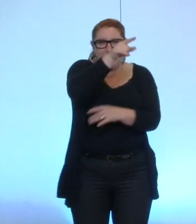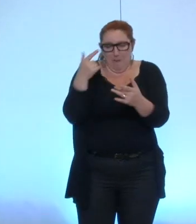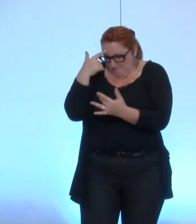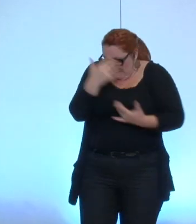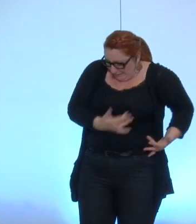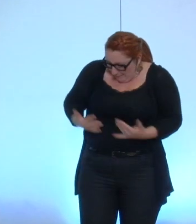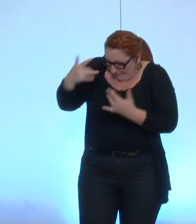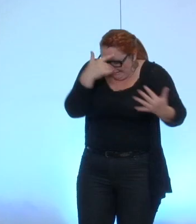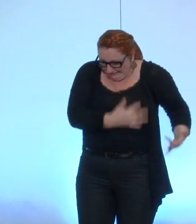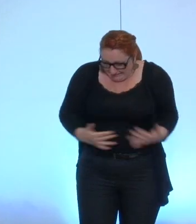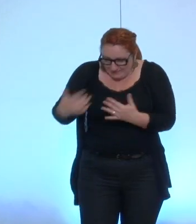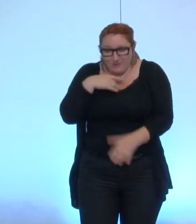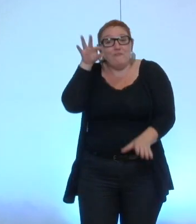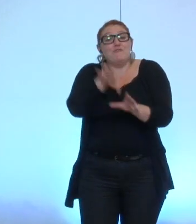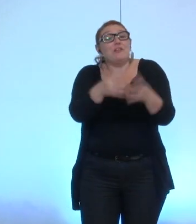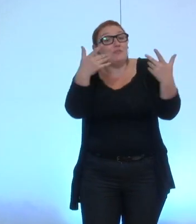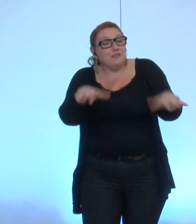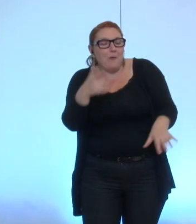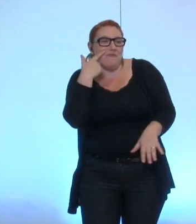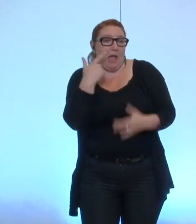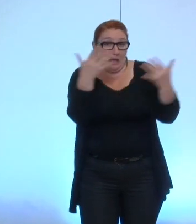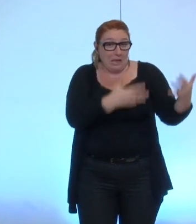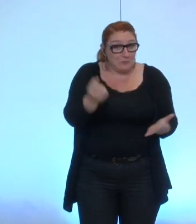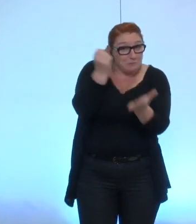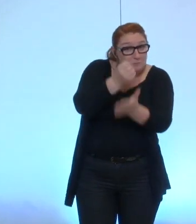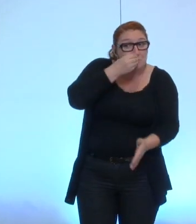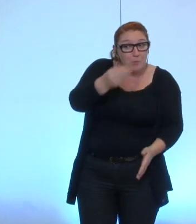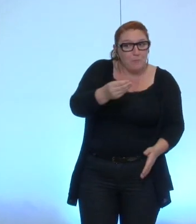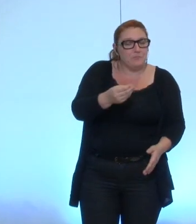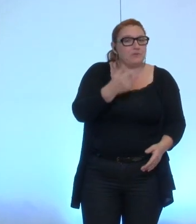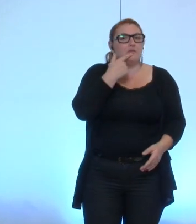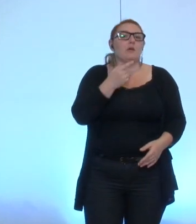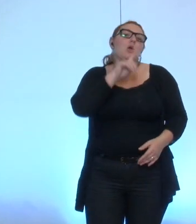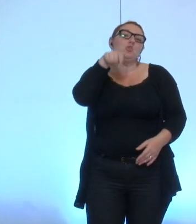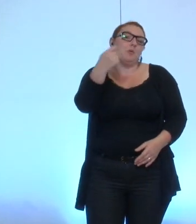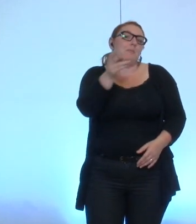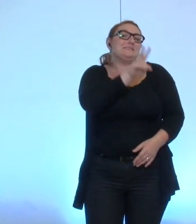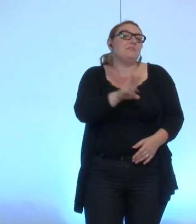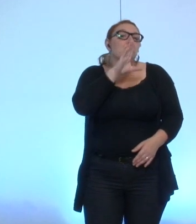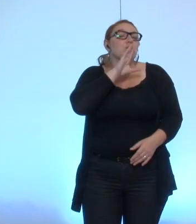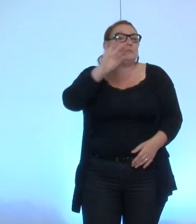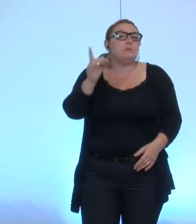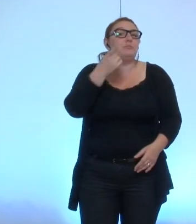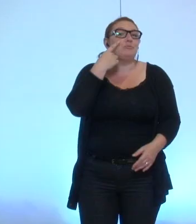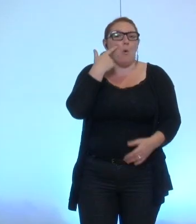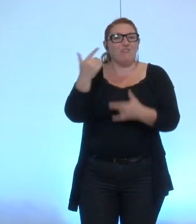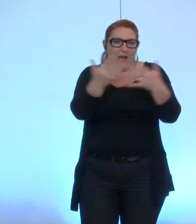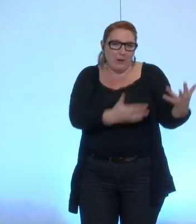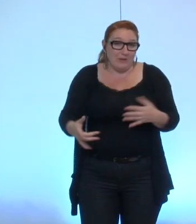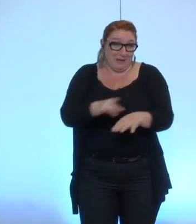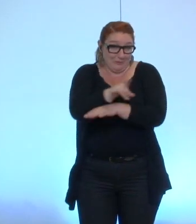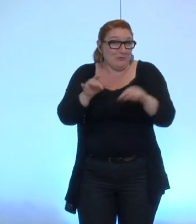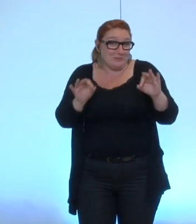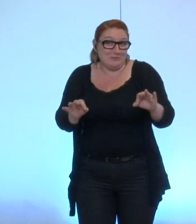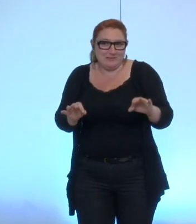nous saurons à l'issue du vote si le calcul a été bon l'état d'esprit c'est vendredi midi on trouvera le nombre d'heures qui convient c'est